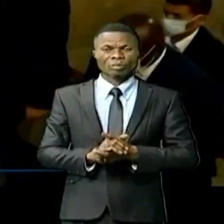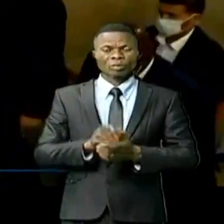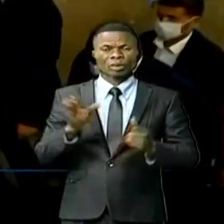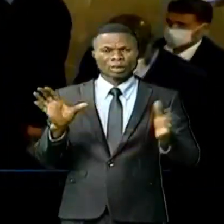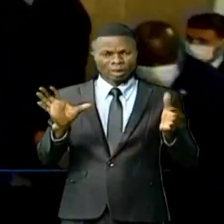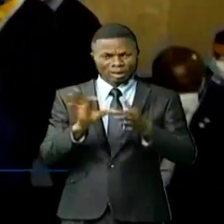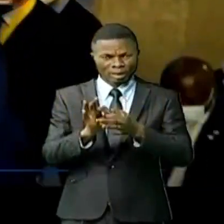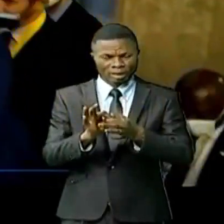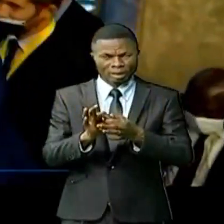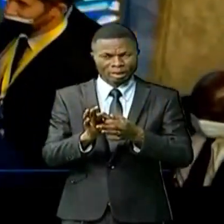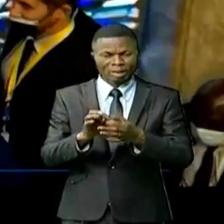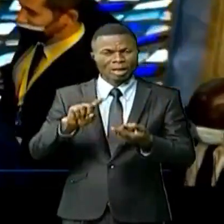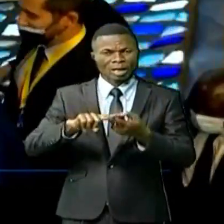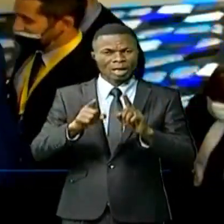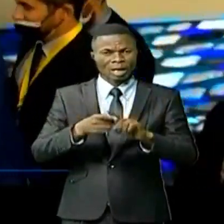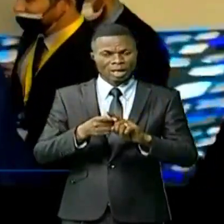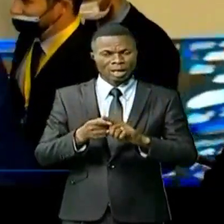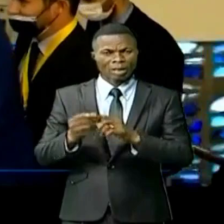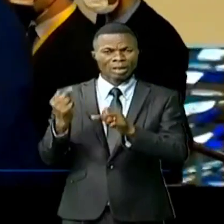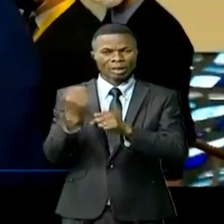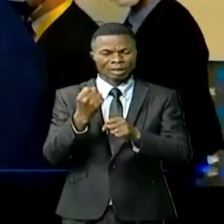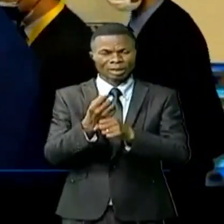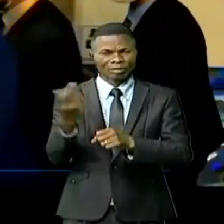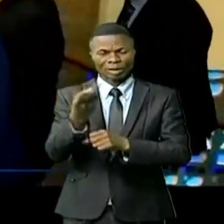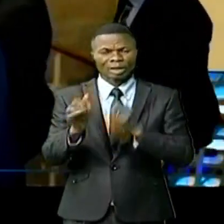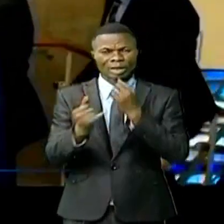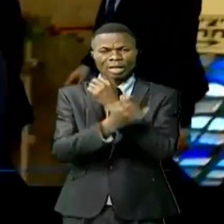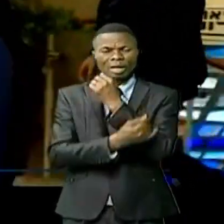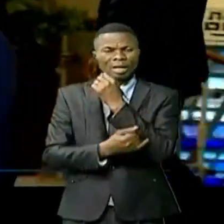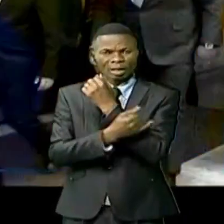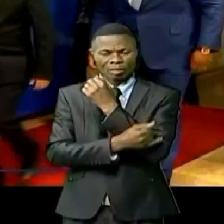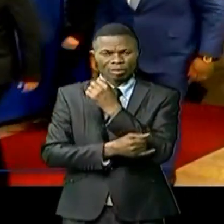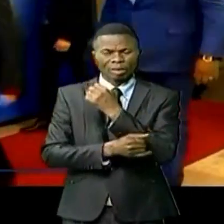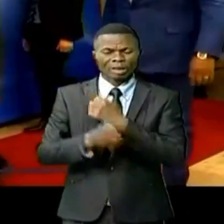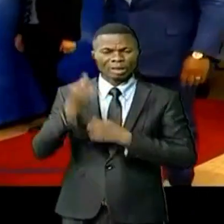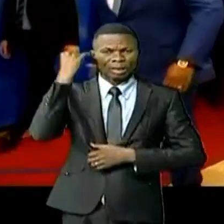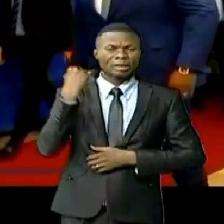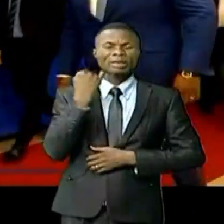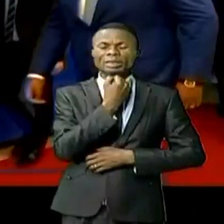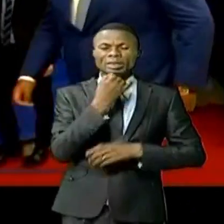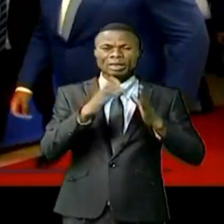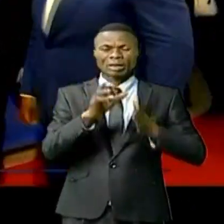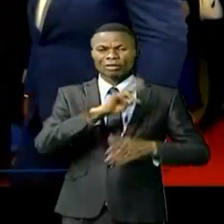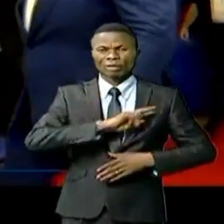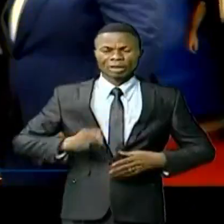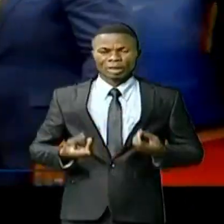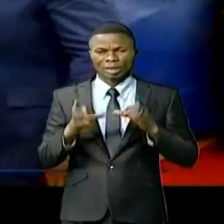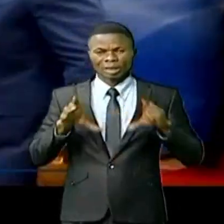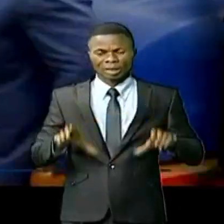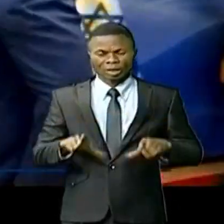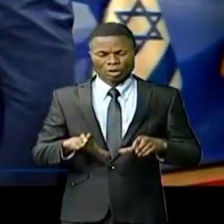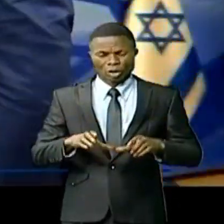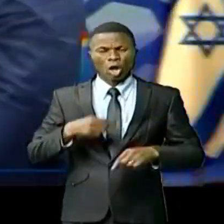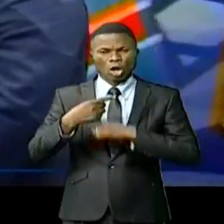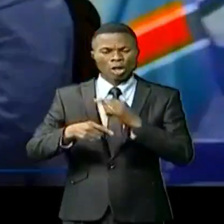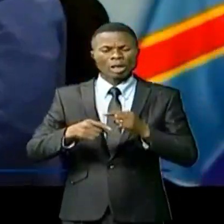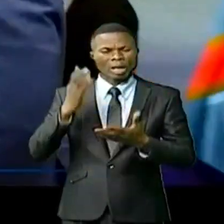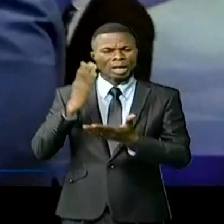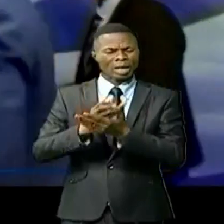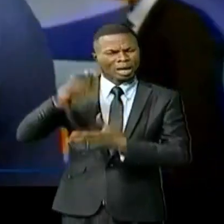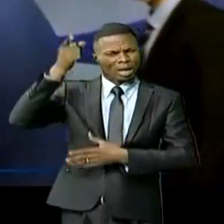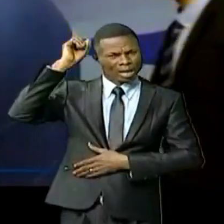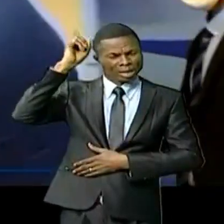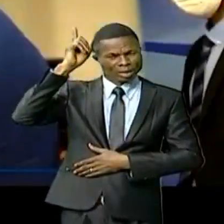relations d'amitié et des coopérations bilatérales entre Israël et la République démocratique du Congo, en berne depuis des